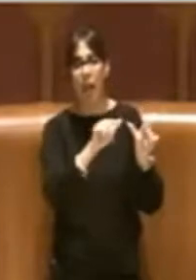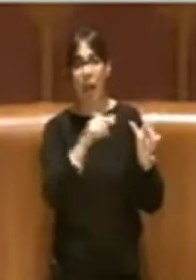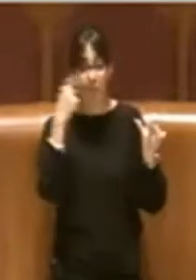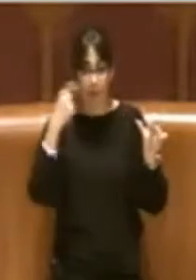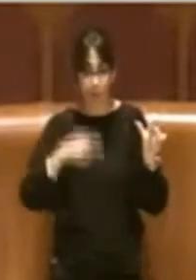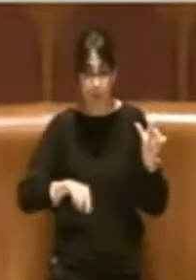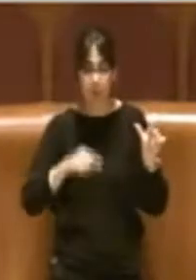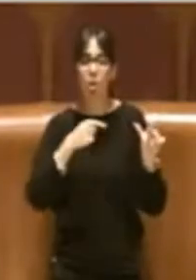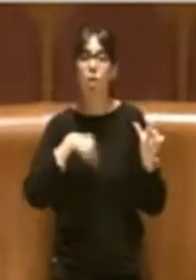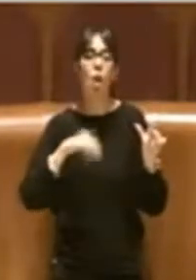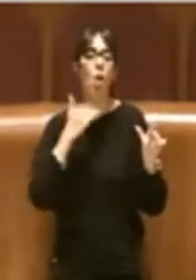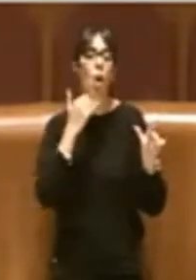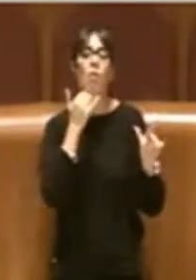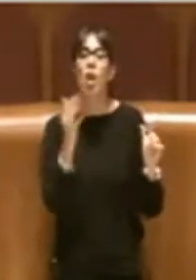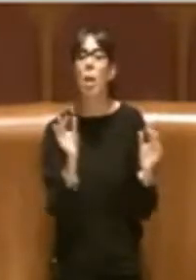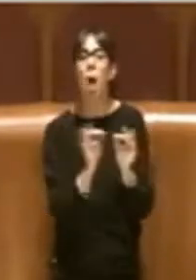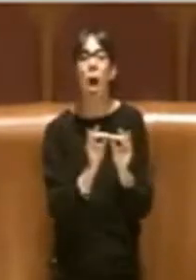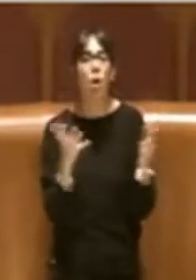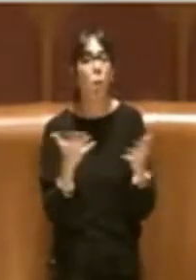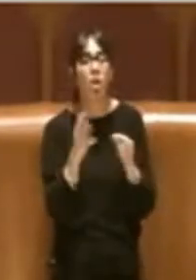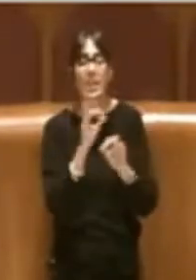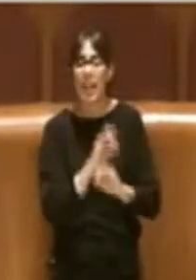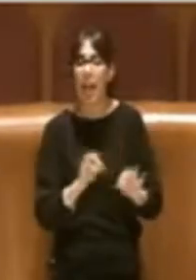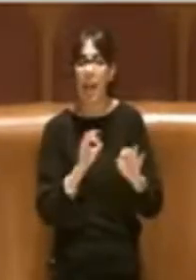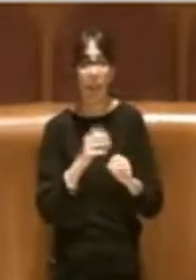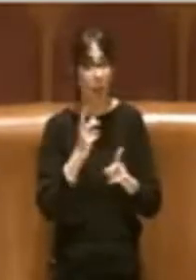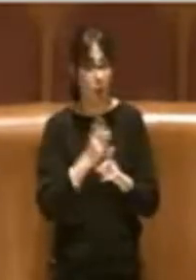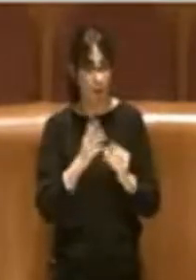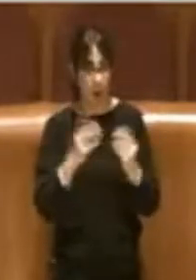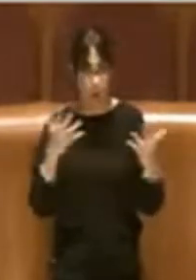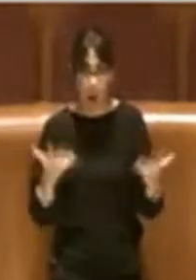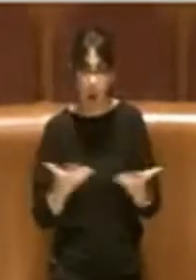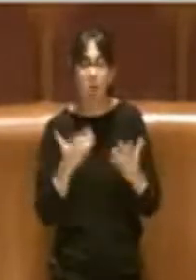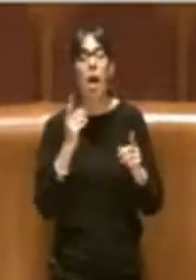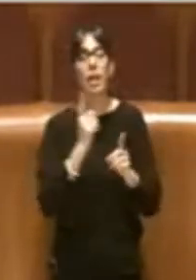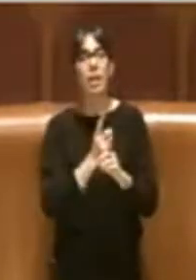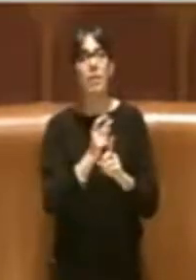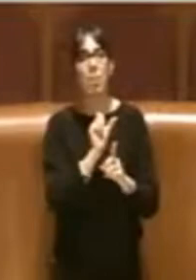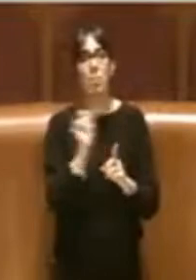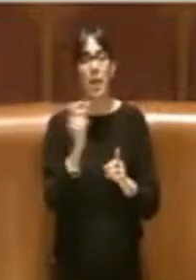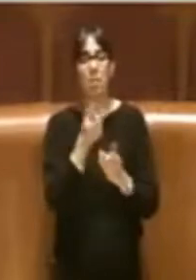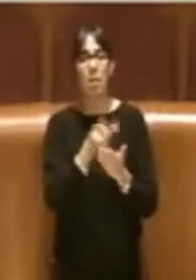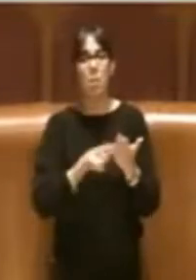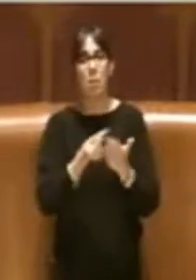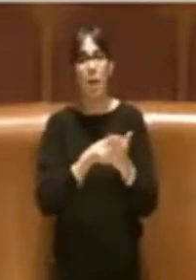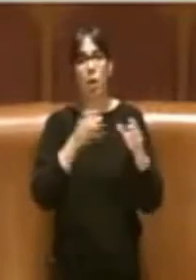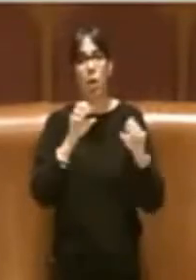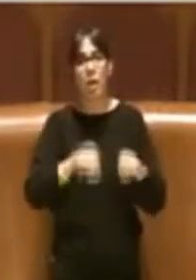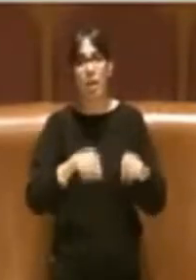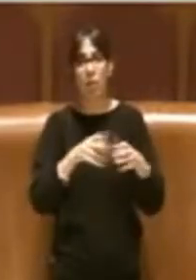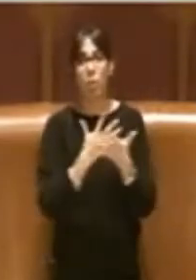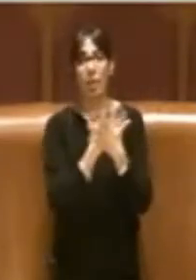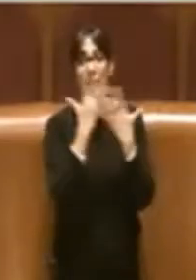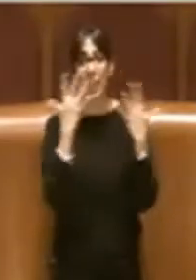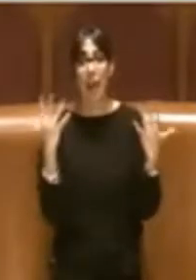assolutamente transiggere. Se bisogna fare le cose bisogna farle con un piano rifiuti, bisogna farlo in maniera